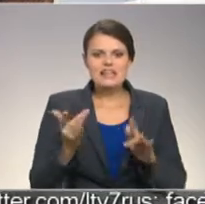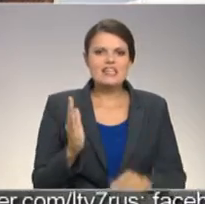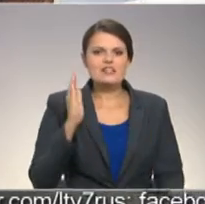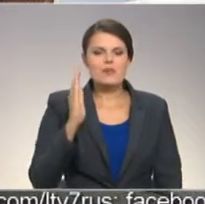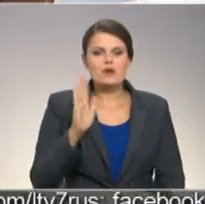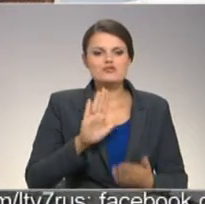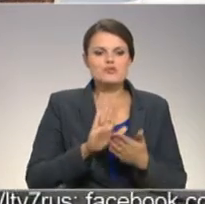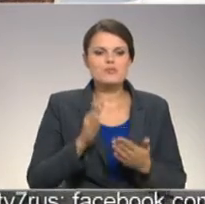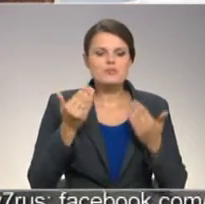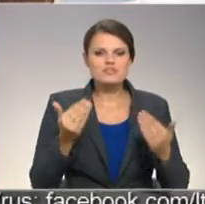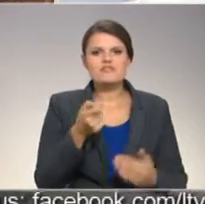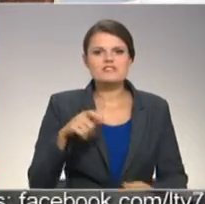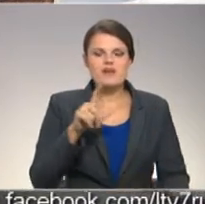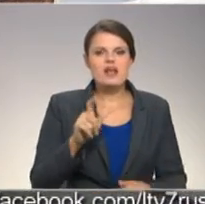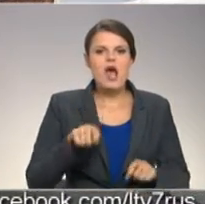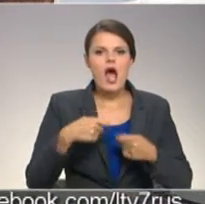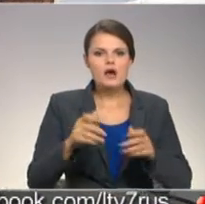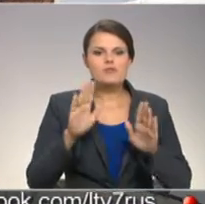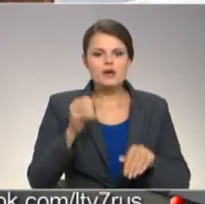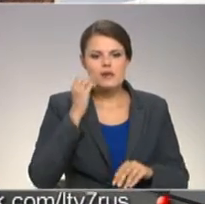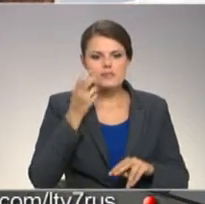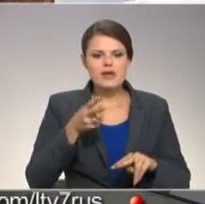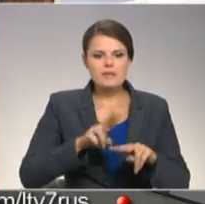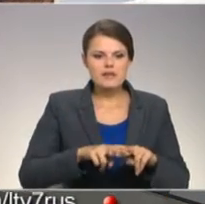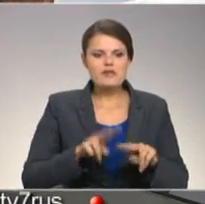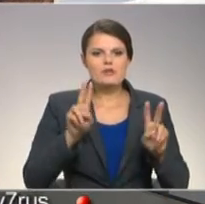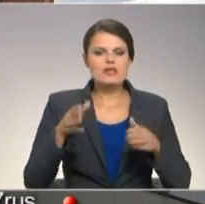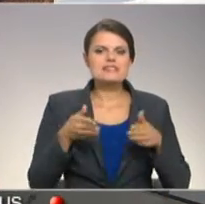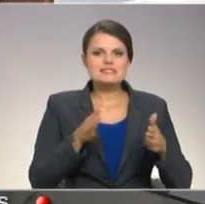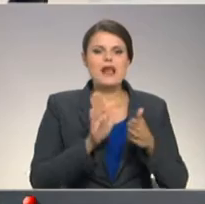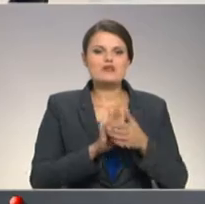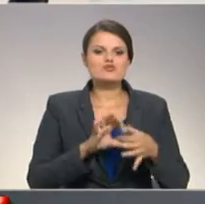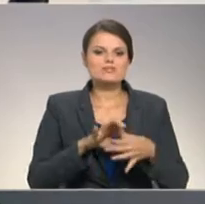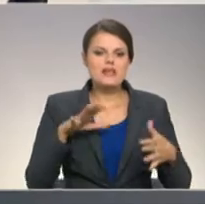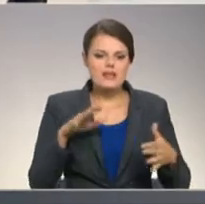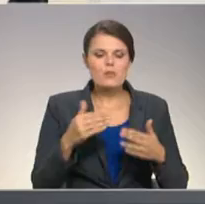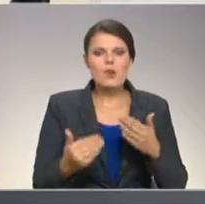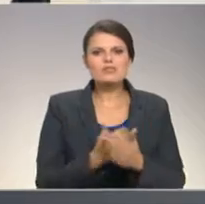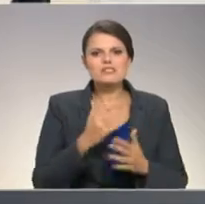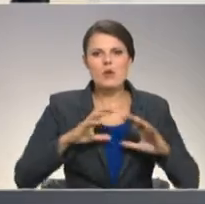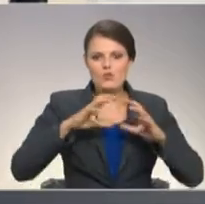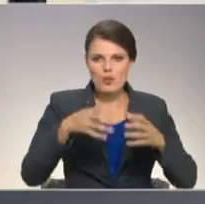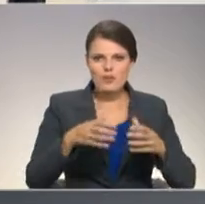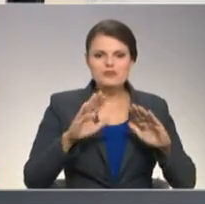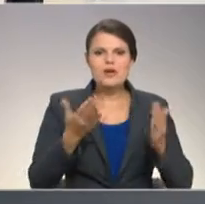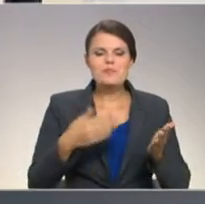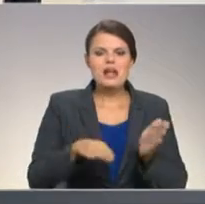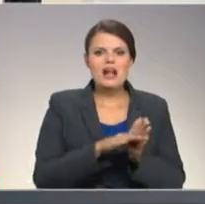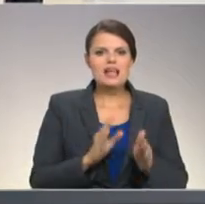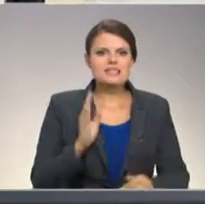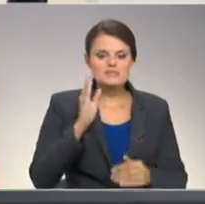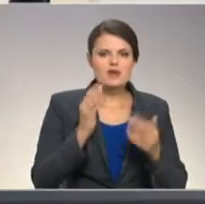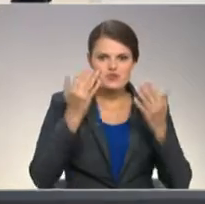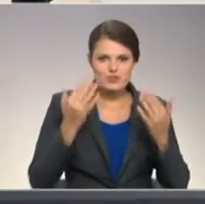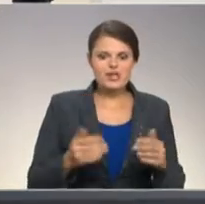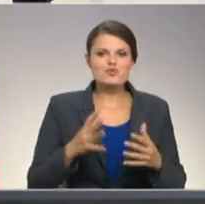balsojumā pašreiz visvairāk balsts sadots par piemiņas vietu ar nosaukumu ceļuši uz neatkarību un uz jauno pasauli, bet klātienas balsojuma